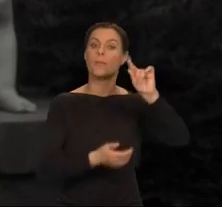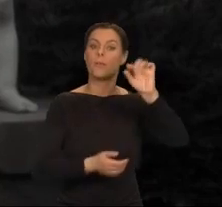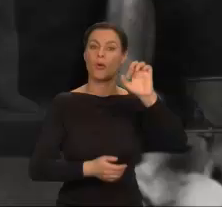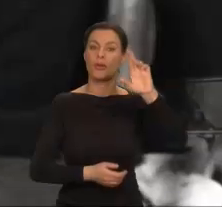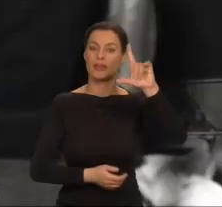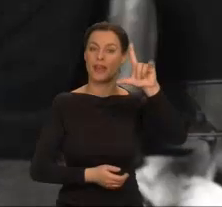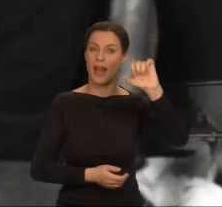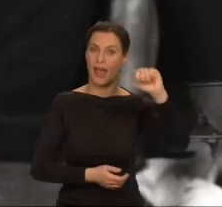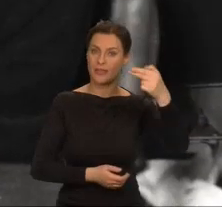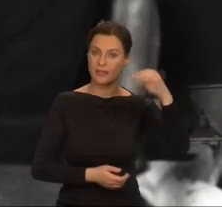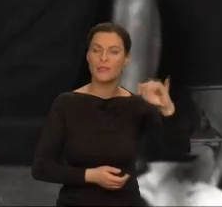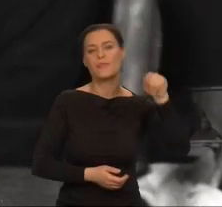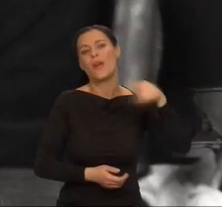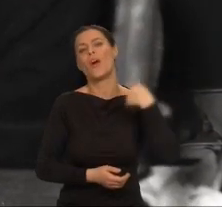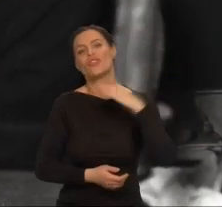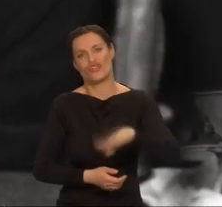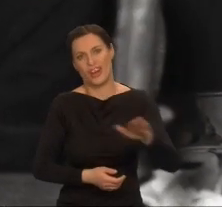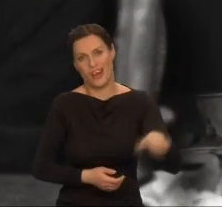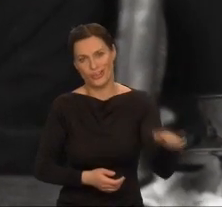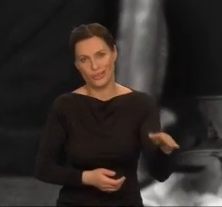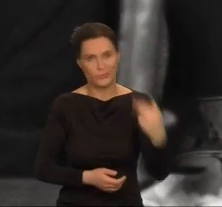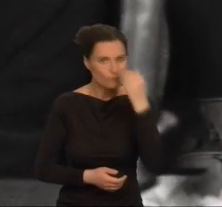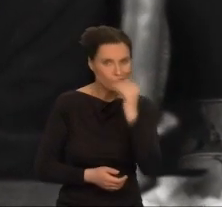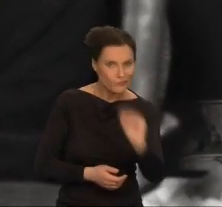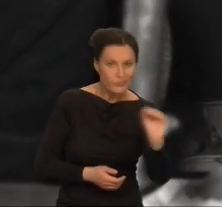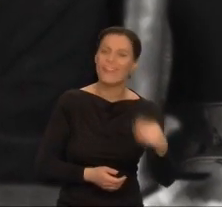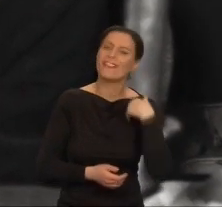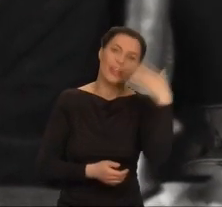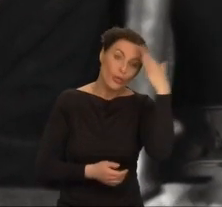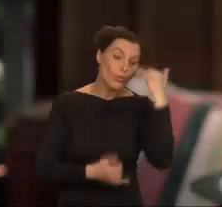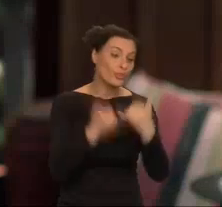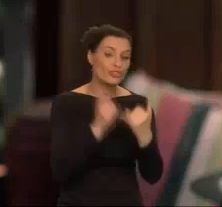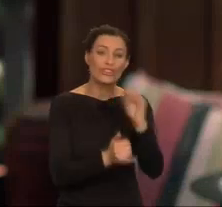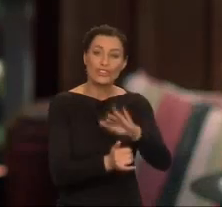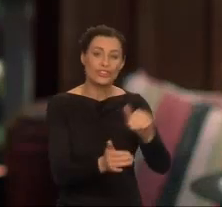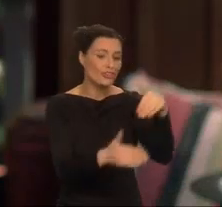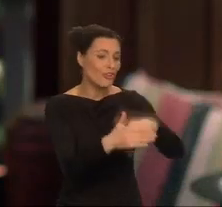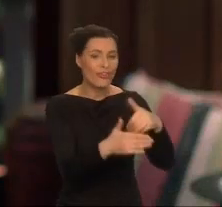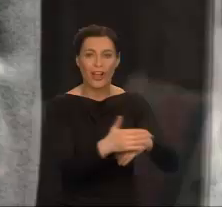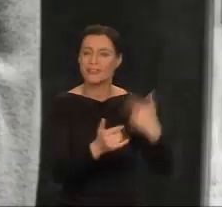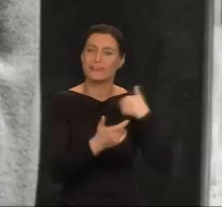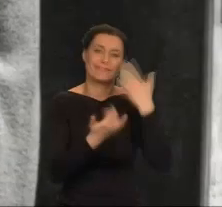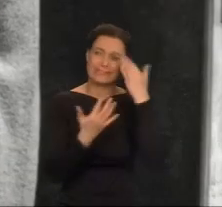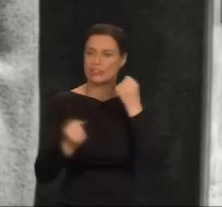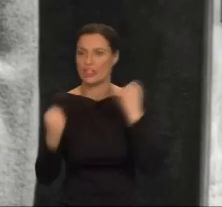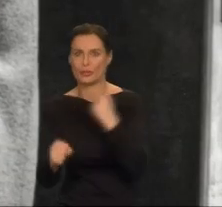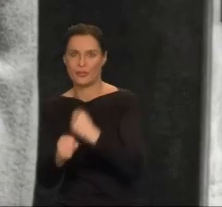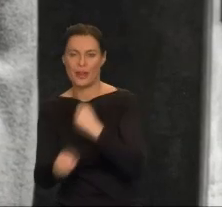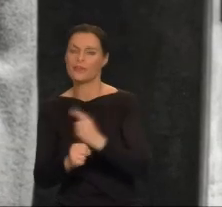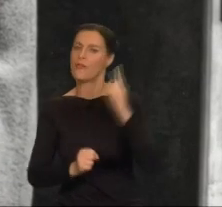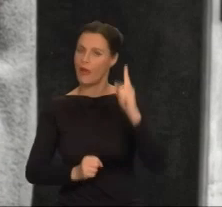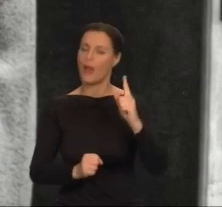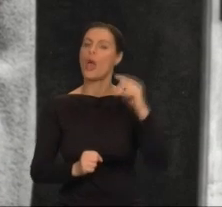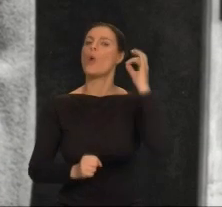Wiadomo, że przy małych dzieciach trudno zajmować się czymś poza nimi. Ale ona zawsze znajdowała czas na